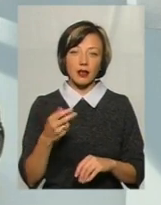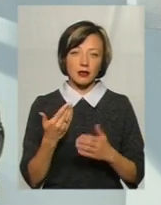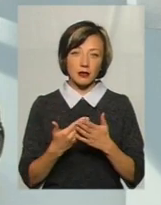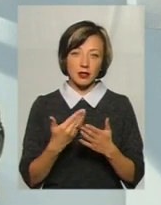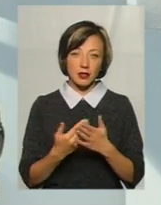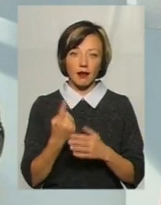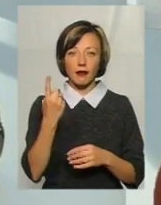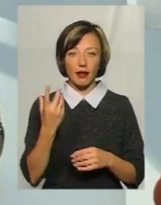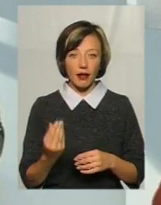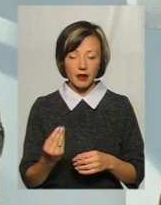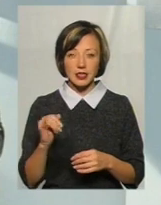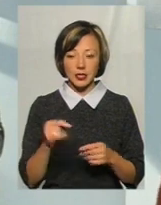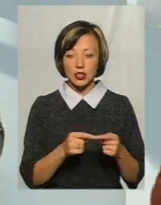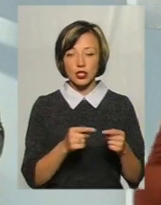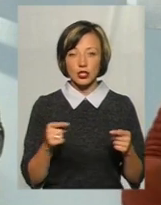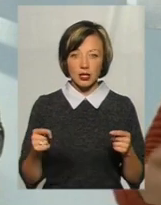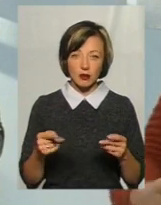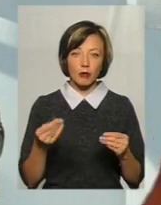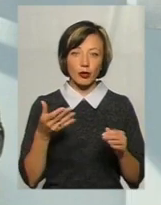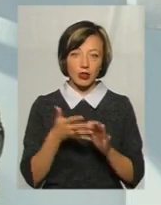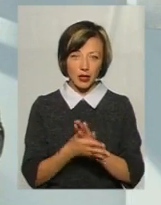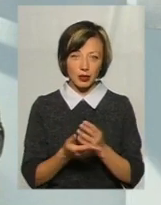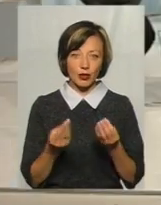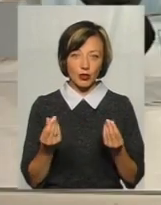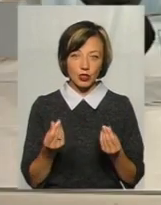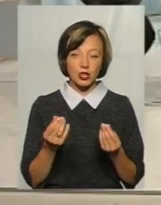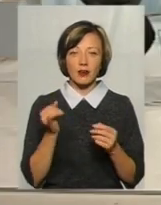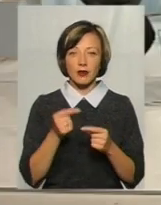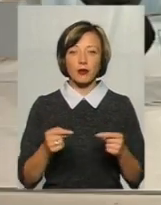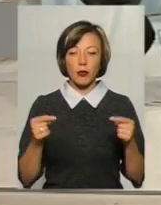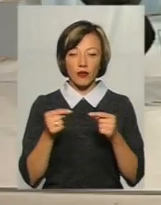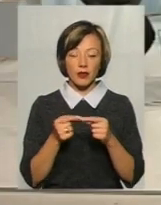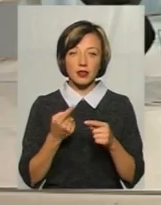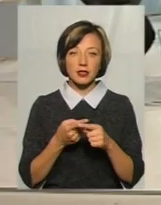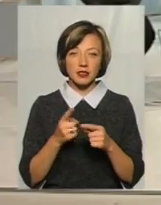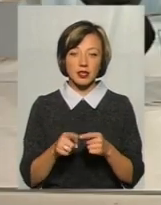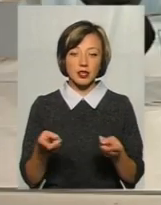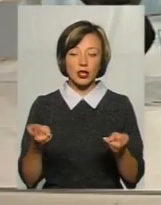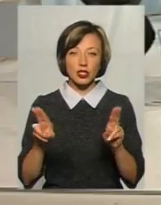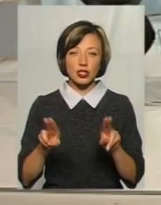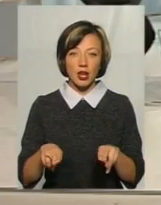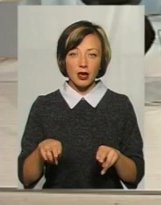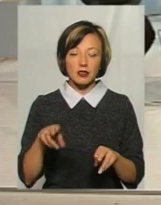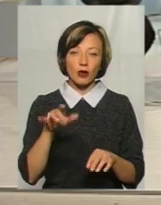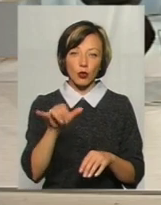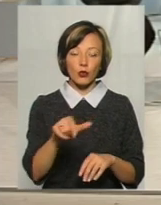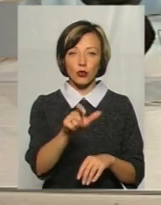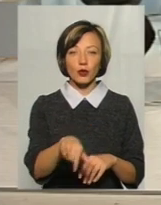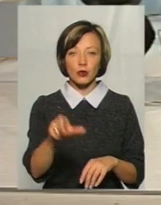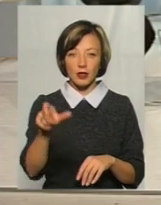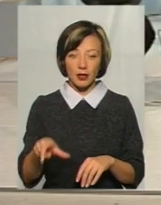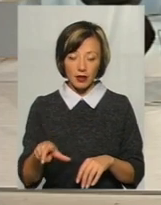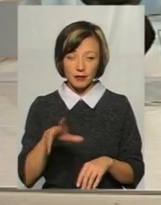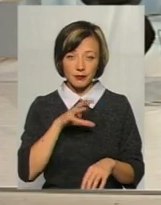день. І за цей час він десь потратить свої гроші. Відповідно, ці гроші залишаються в карманах у людей і